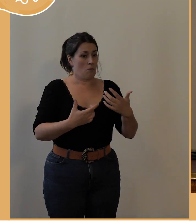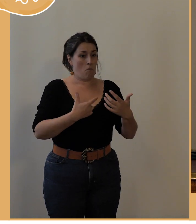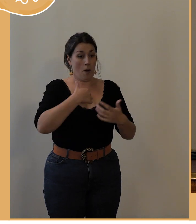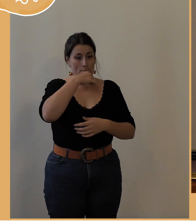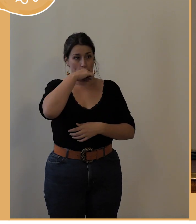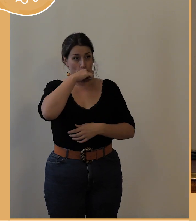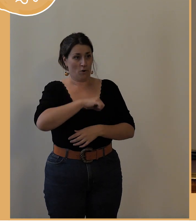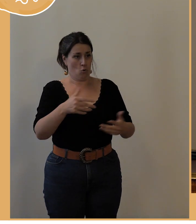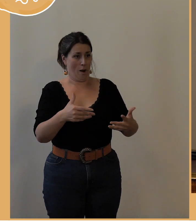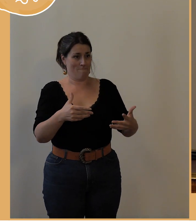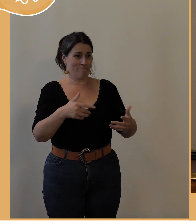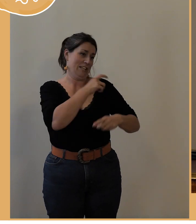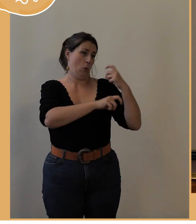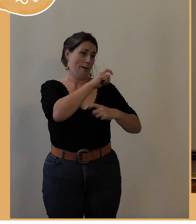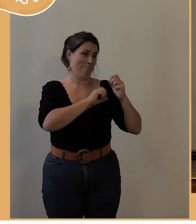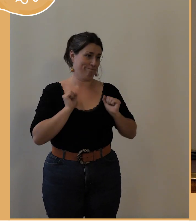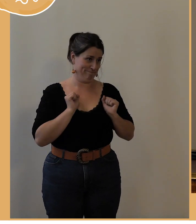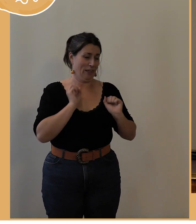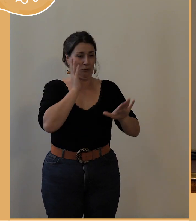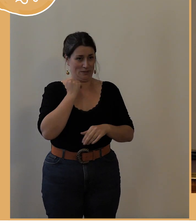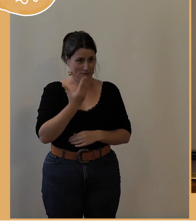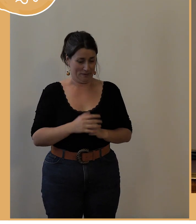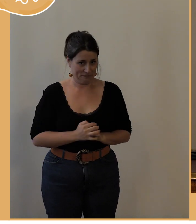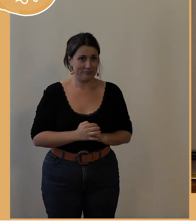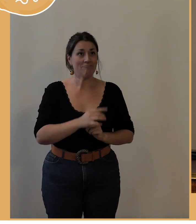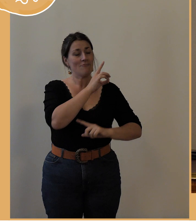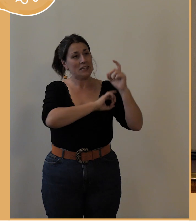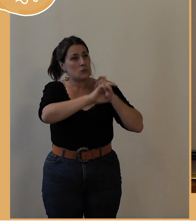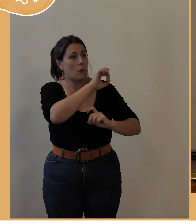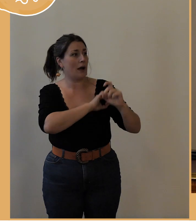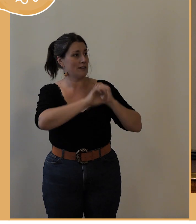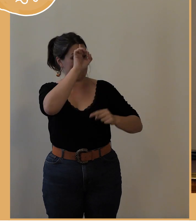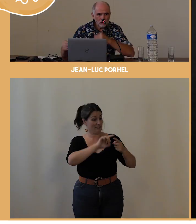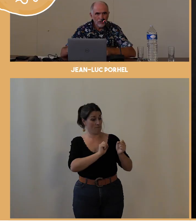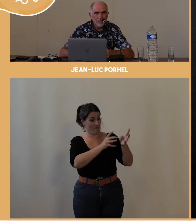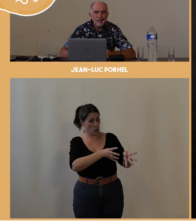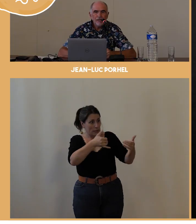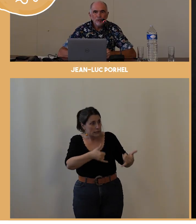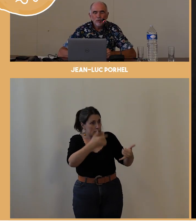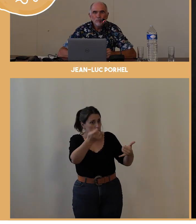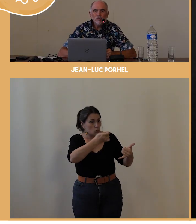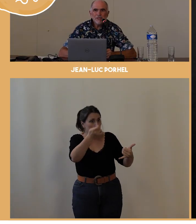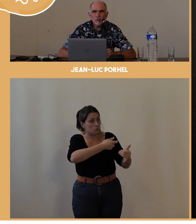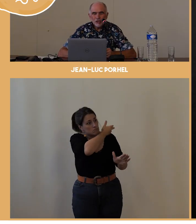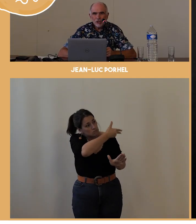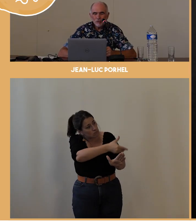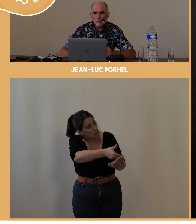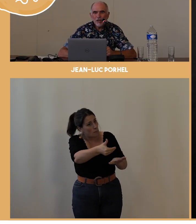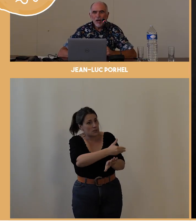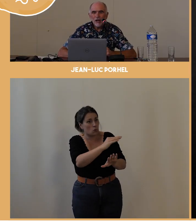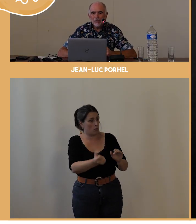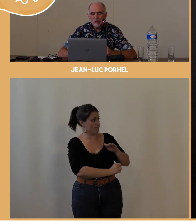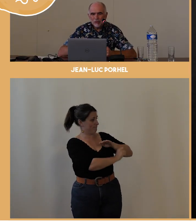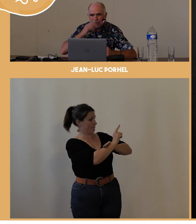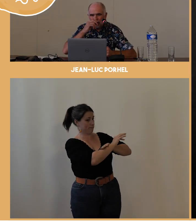c'est historien, donc je vais vous parler de l'histoire du vélo à Tours, depuis ses origines